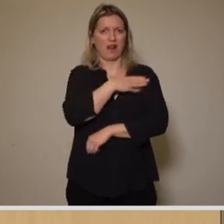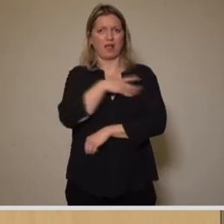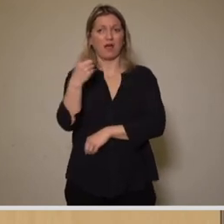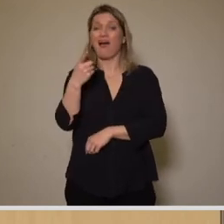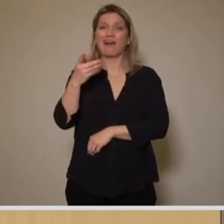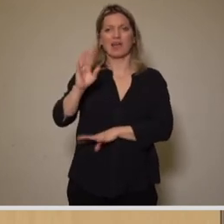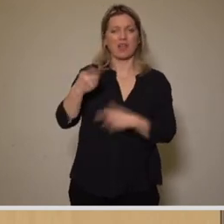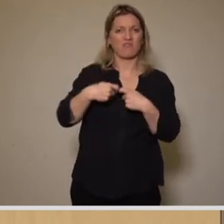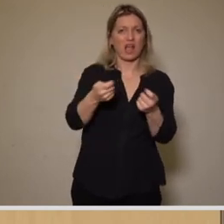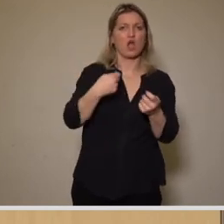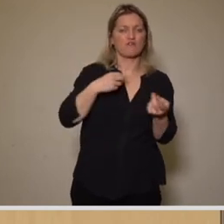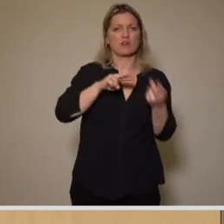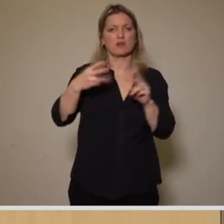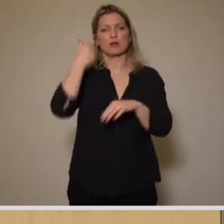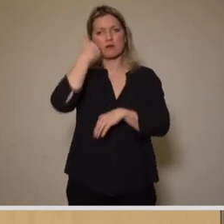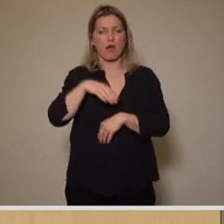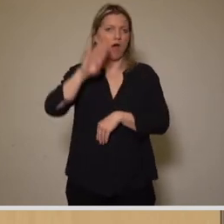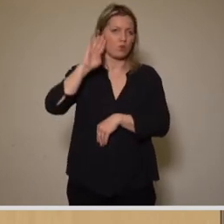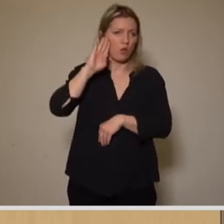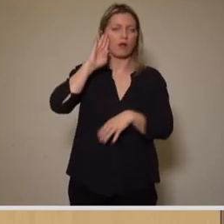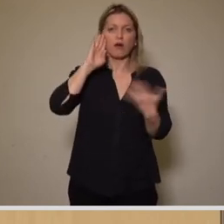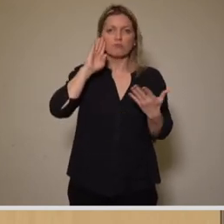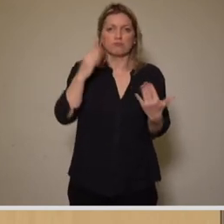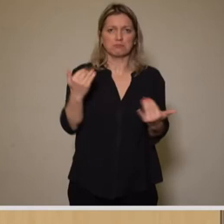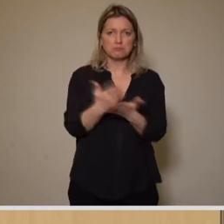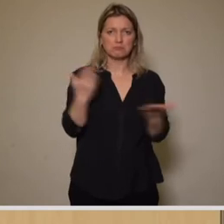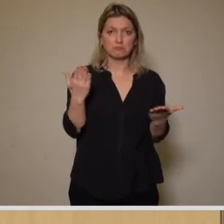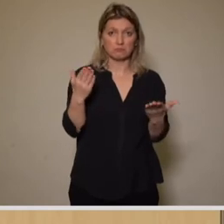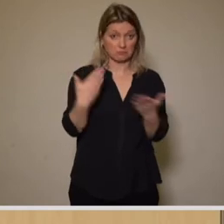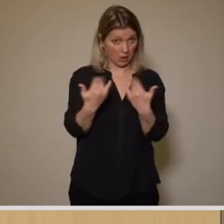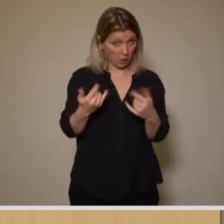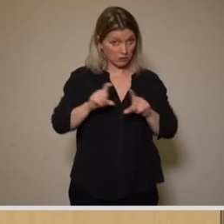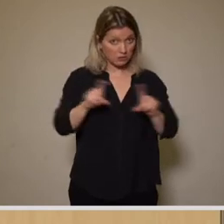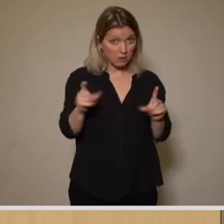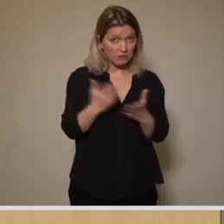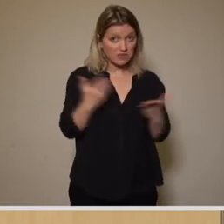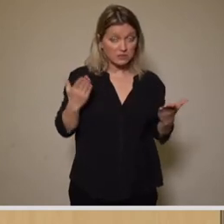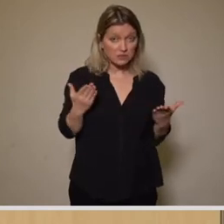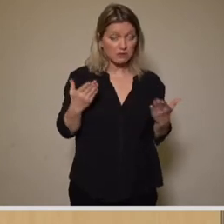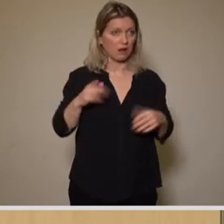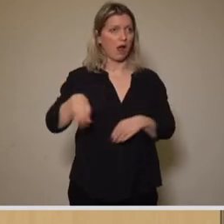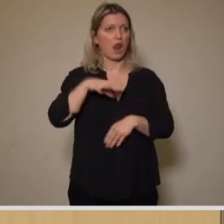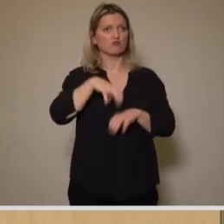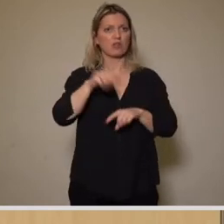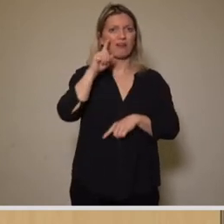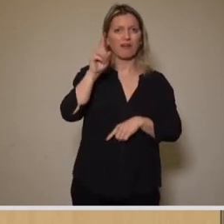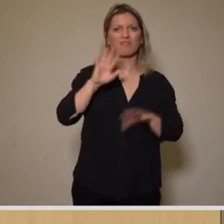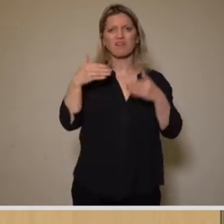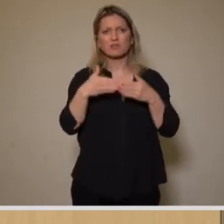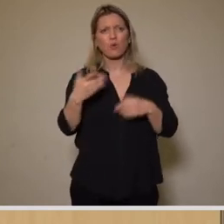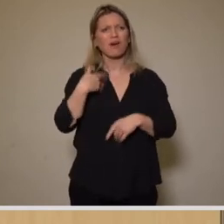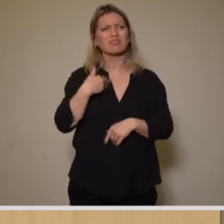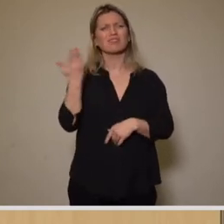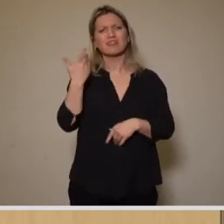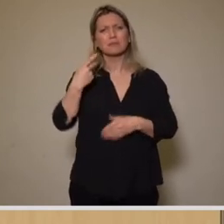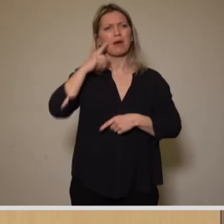dafür eine Anhörung und eine längst terminierte Bürgerwerkstatt wollen. Außer, dass alle Stadträte und Fraktionen ihre bereits bekannten Positionen